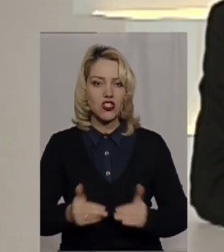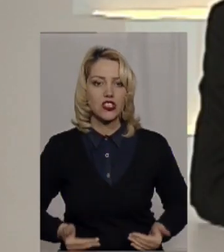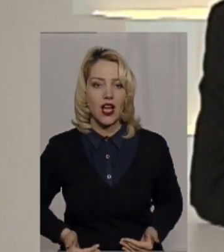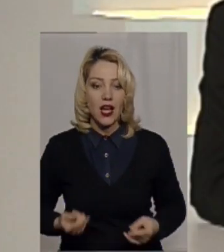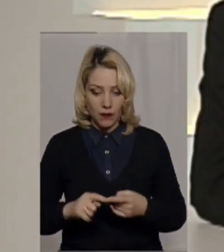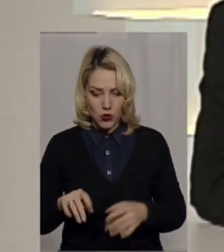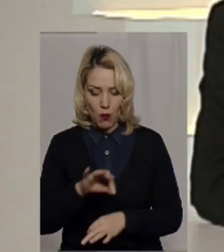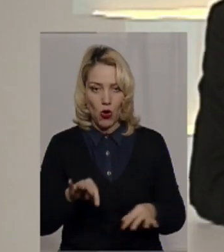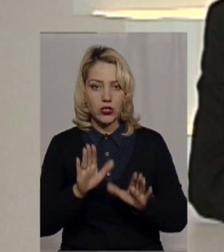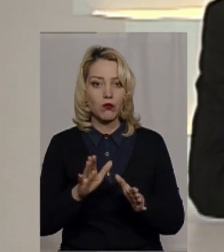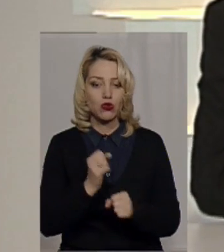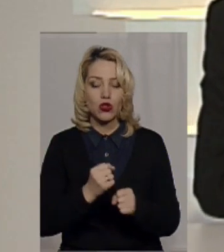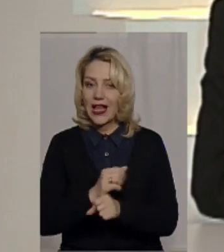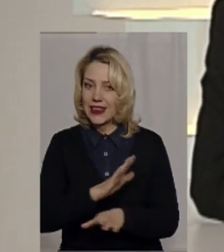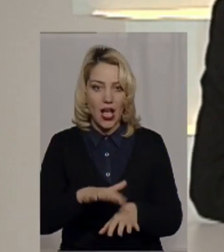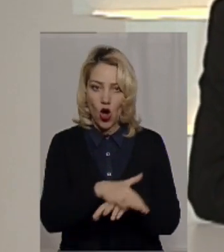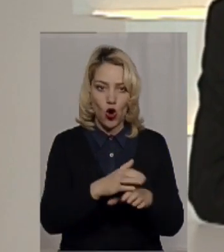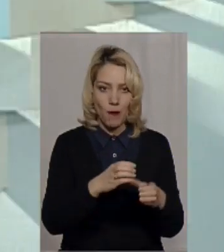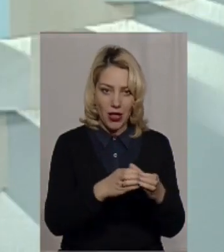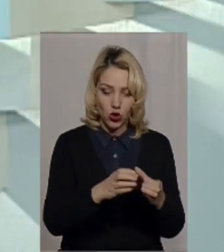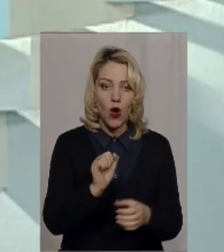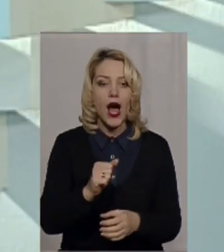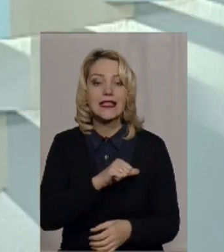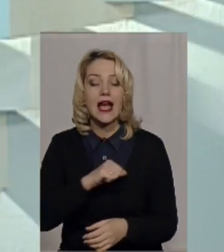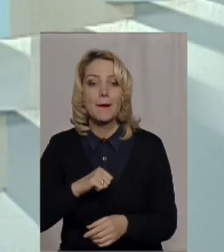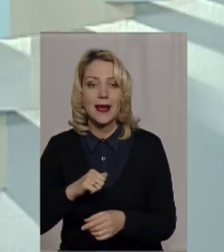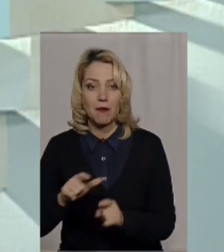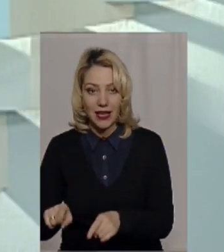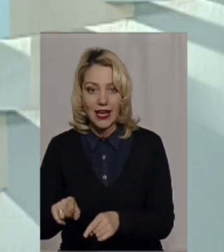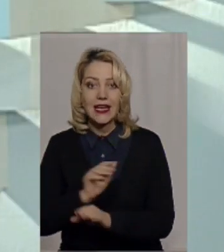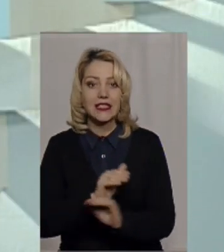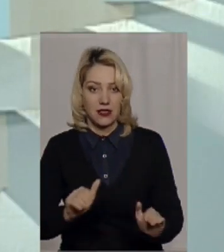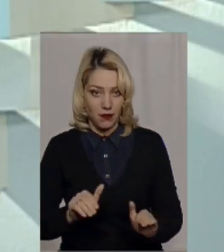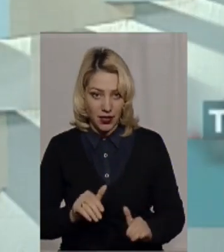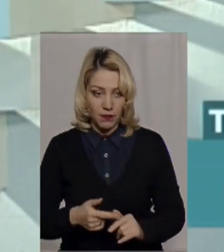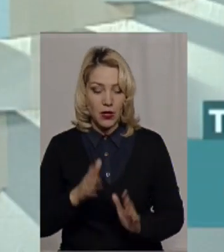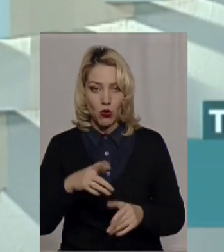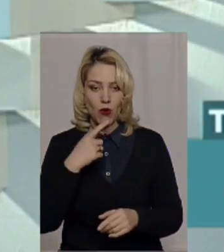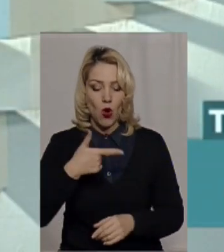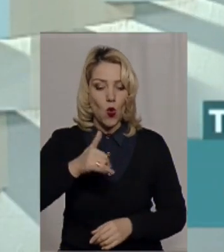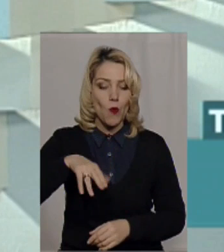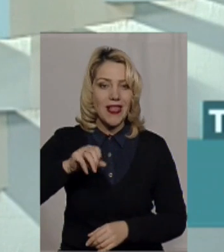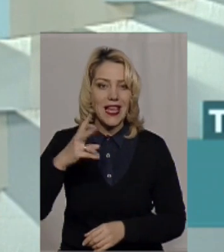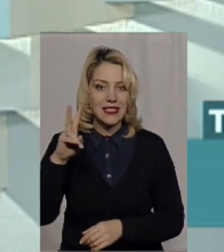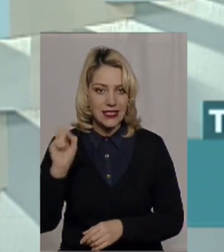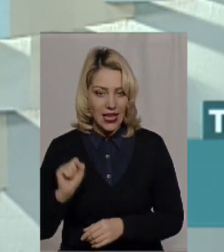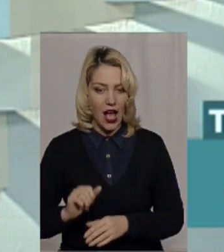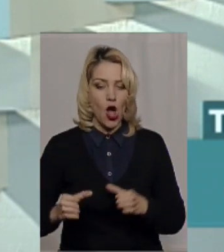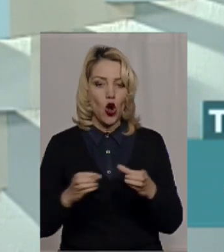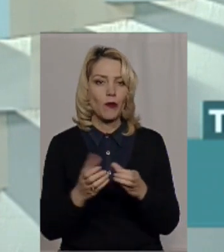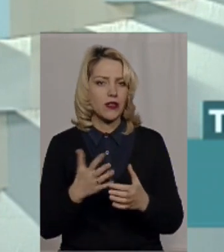Але ці проекти будуть розроблені не громадою, а самими дітьми. Ми можемо говорити про гуменецьку громаду, яка